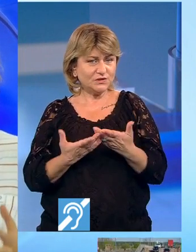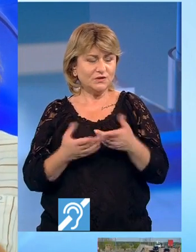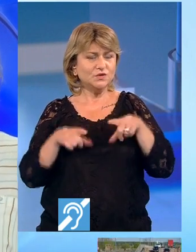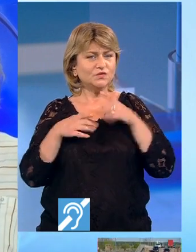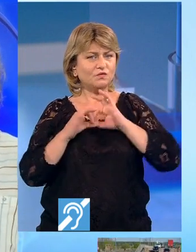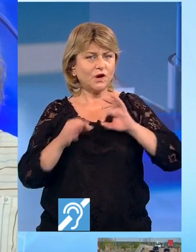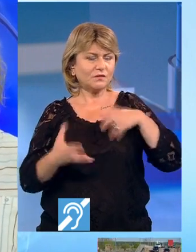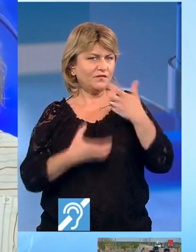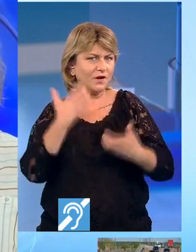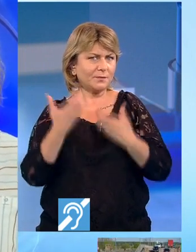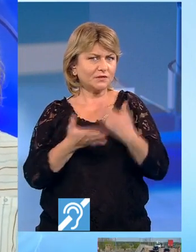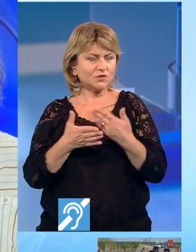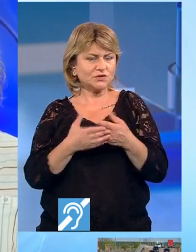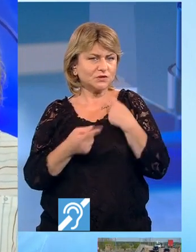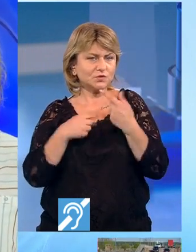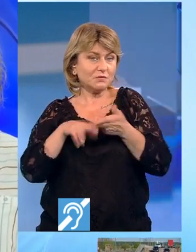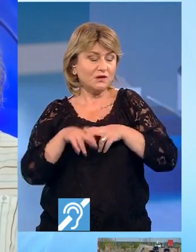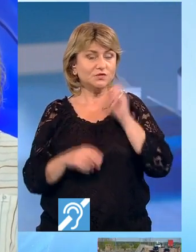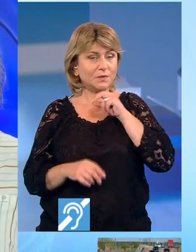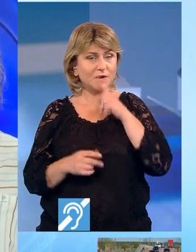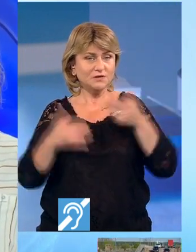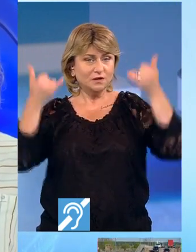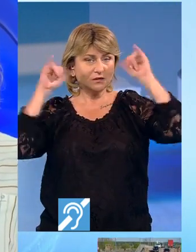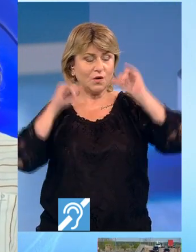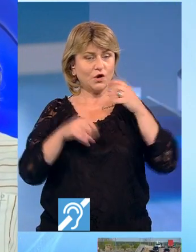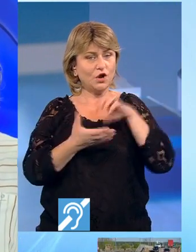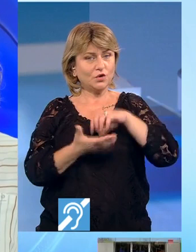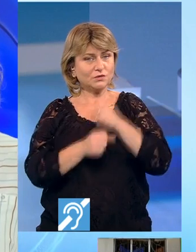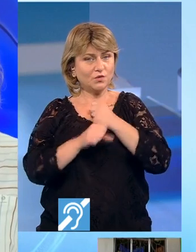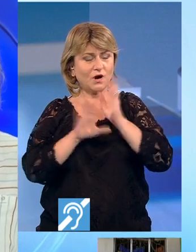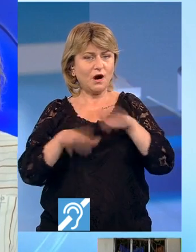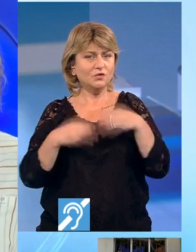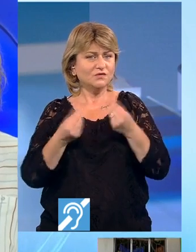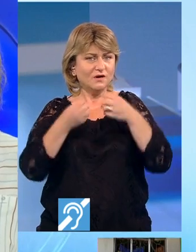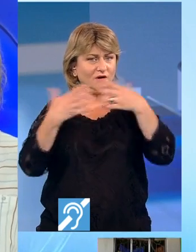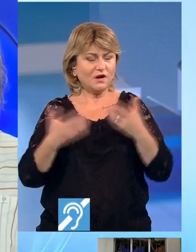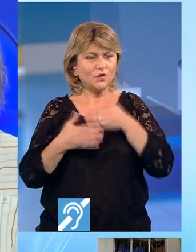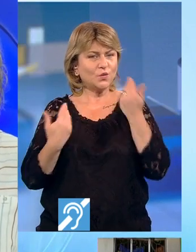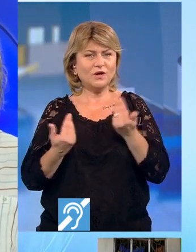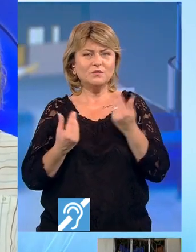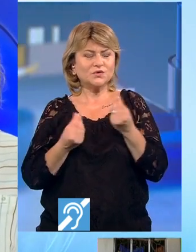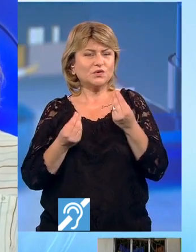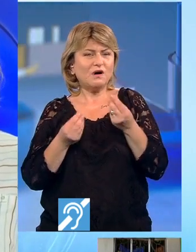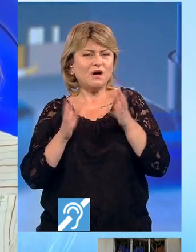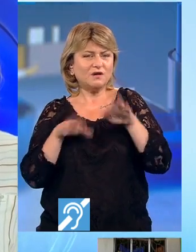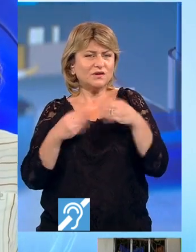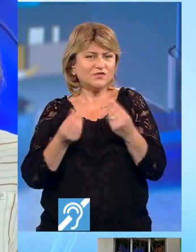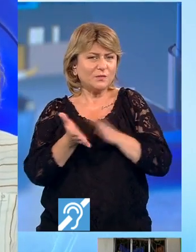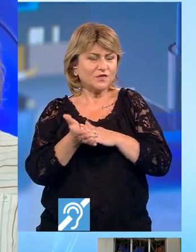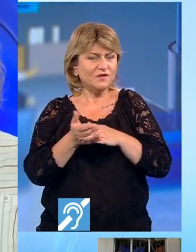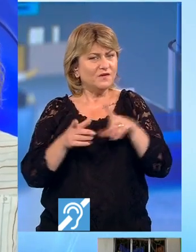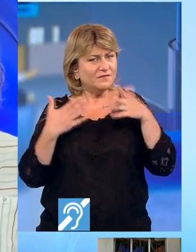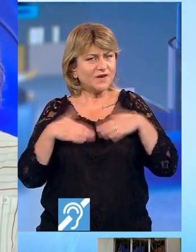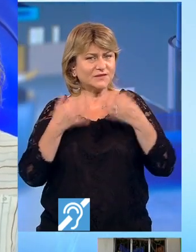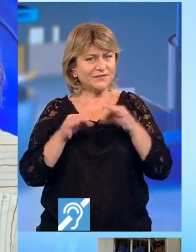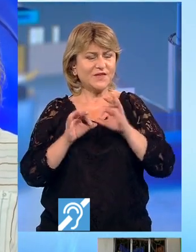foarte fierbinți aceste discuții, mai ales după amiază. Taurii la locul de muncă au nevoie de niște clarificări, nu pentru că ar pierde bani, ci pentru că vor să se asigure că